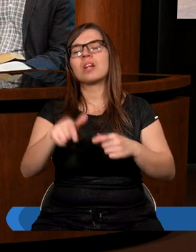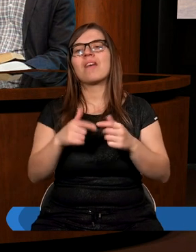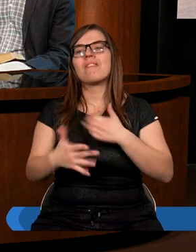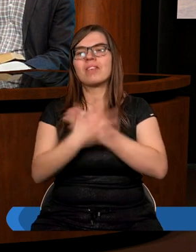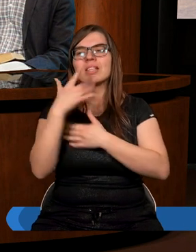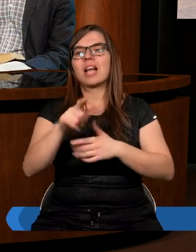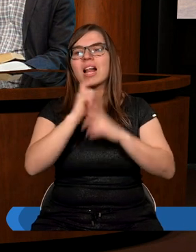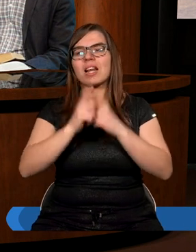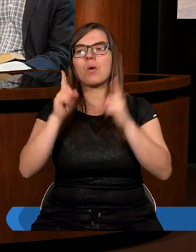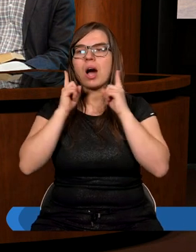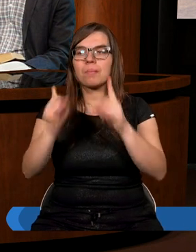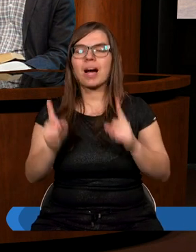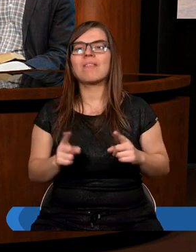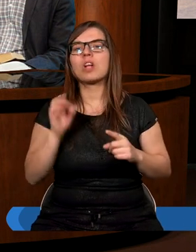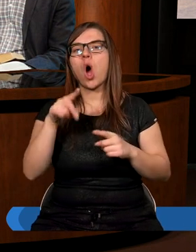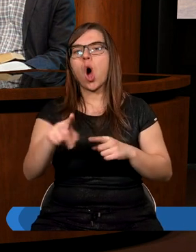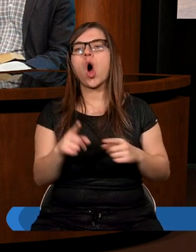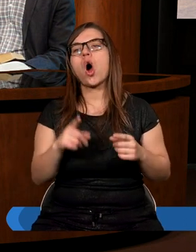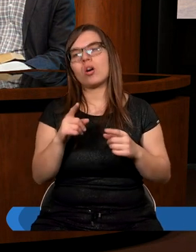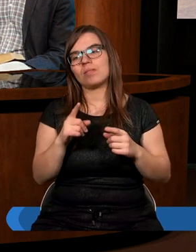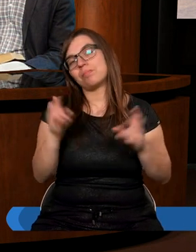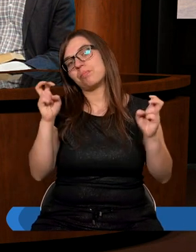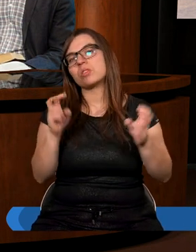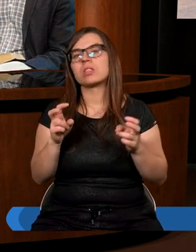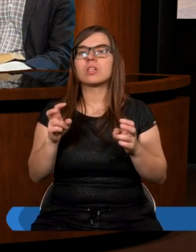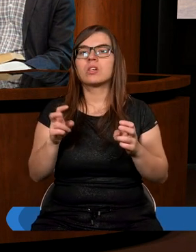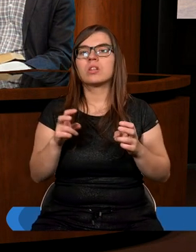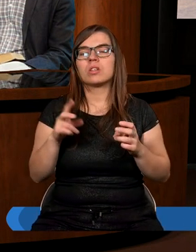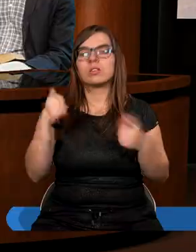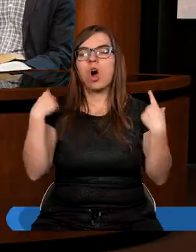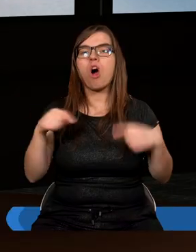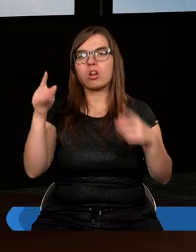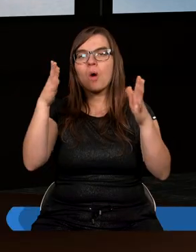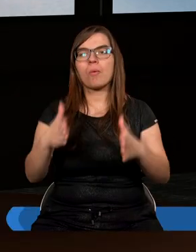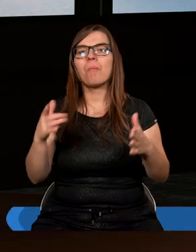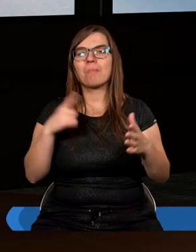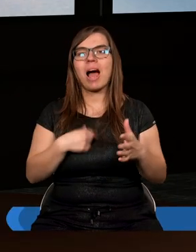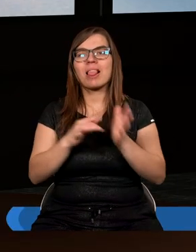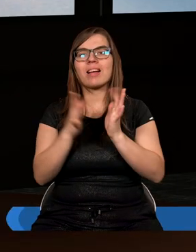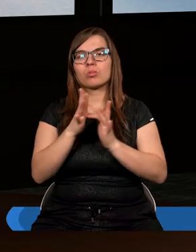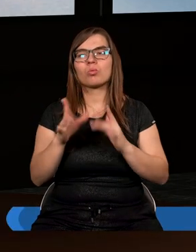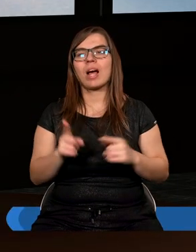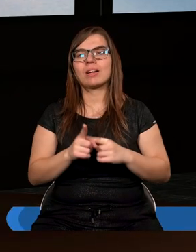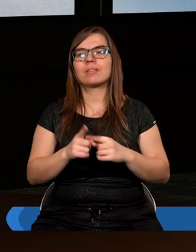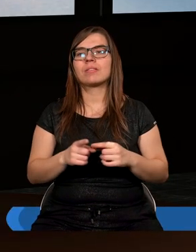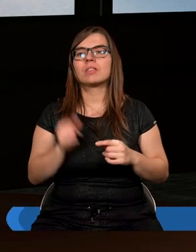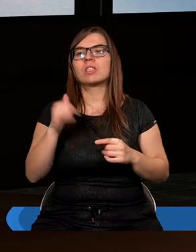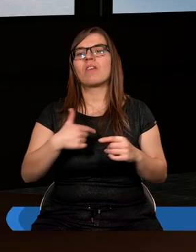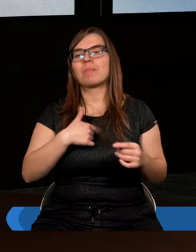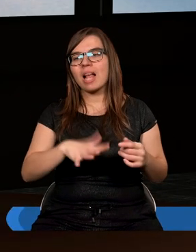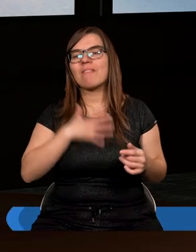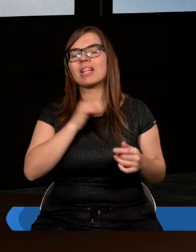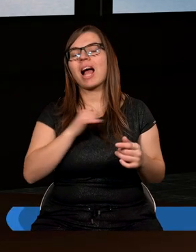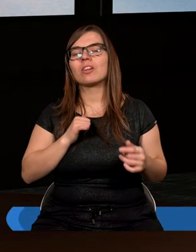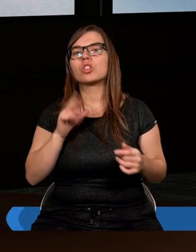o Nim, o wszystkim praktycznie, co jest związane z osobą Pana Jezusa i właśnie wydaje mi się, że